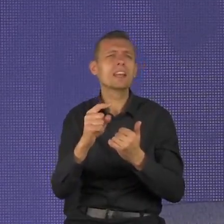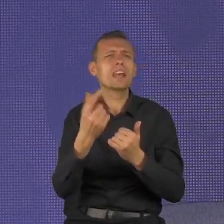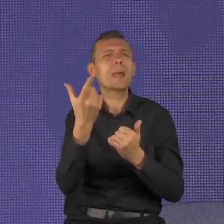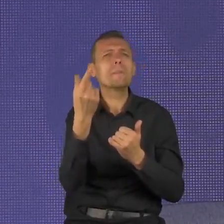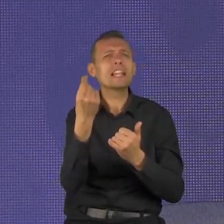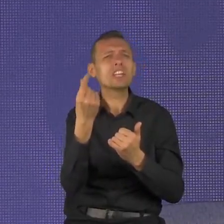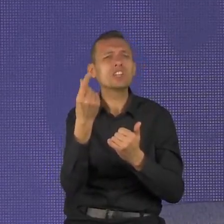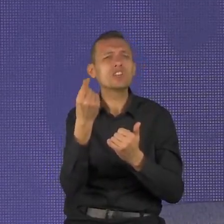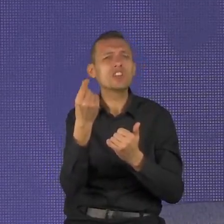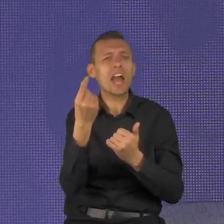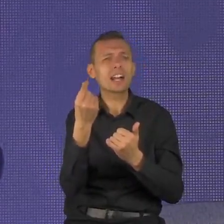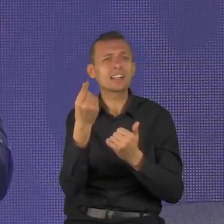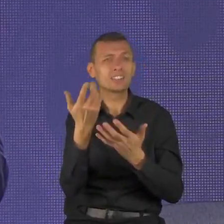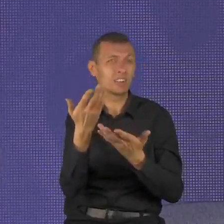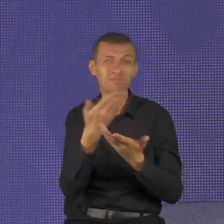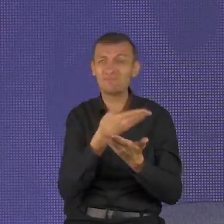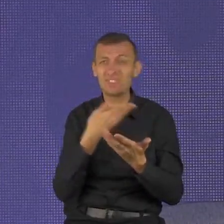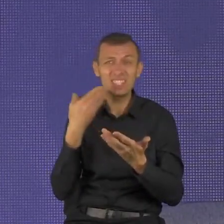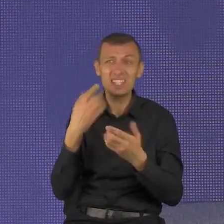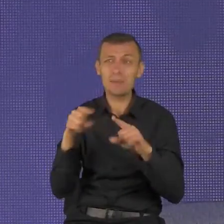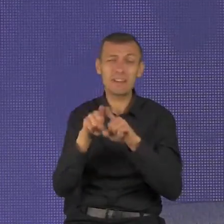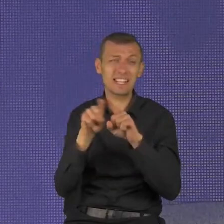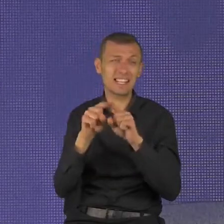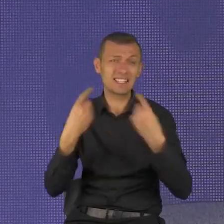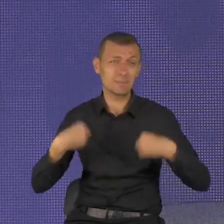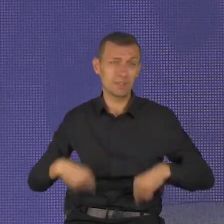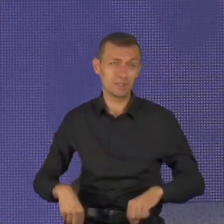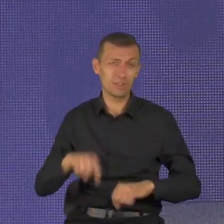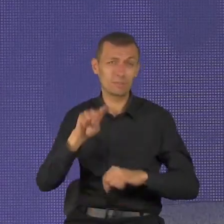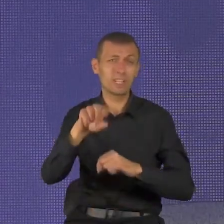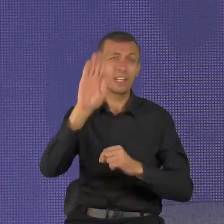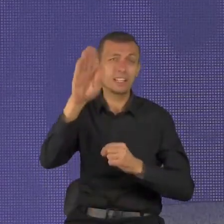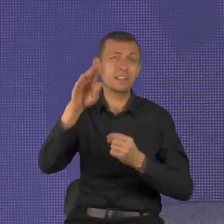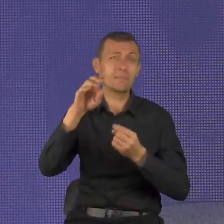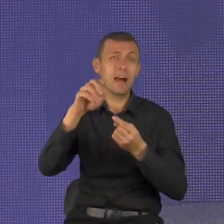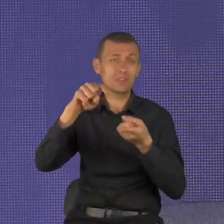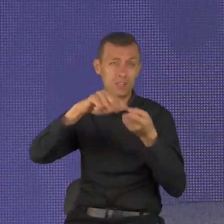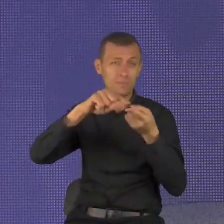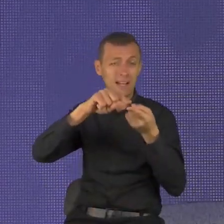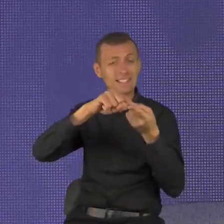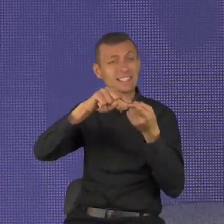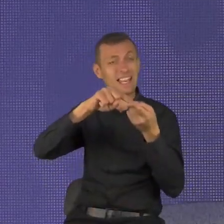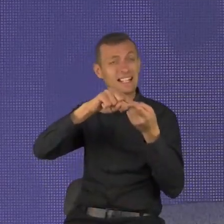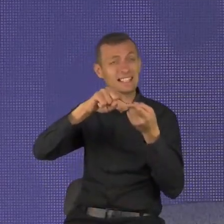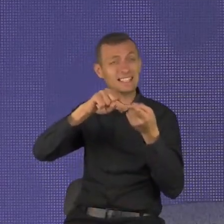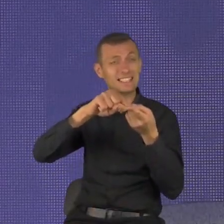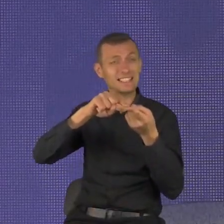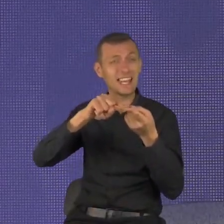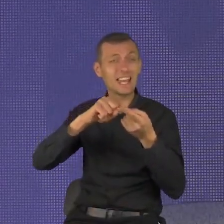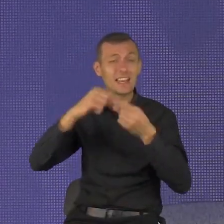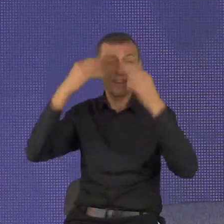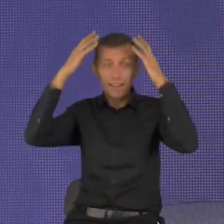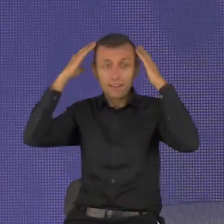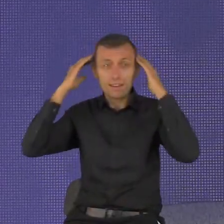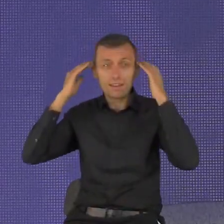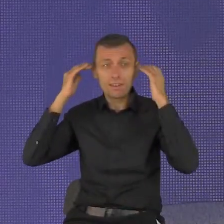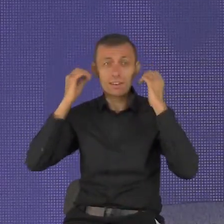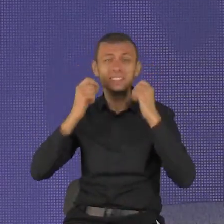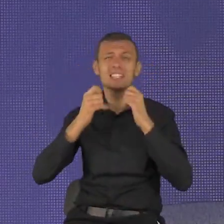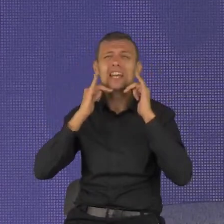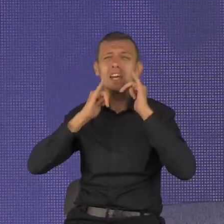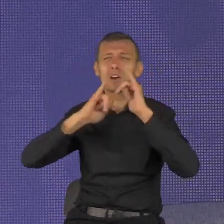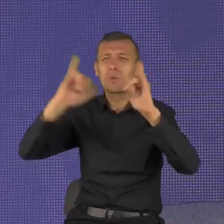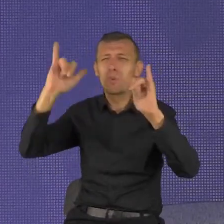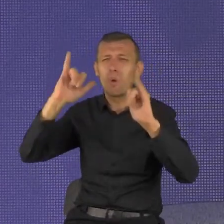jak ty. Masz unikalne linie papilarne, odcisk palca, kształt dłoni, oczy, głos, bicie serca. Masz